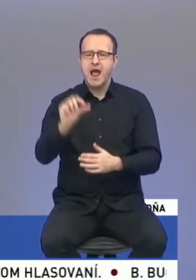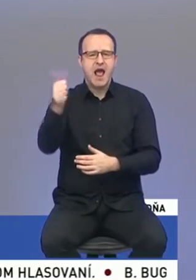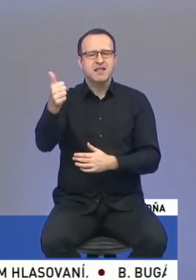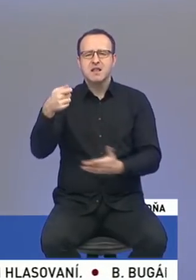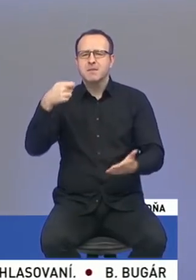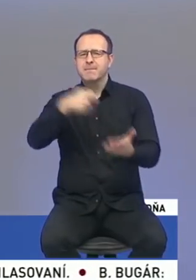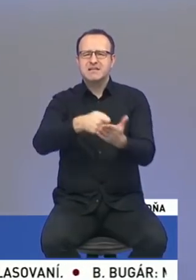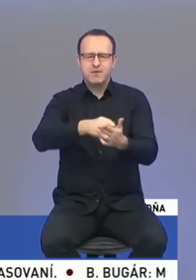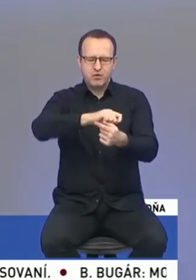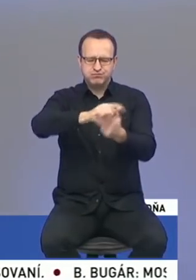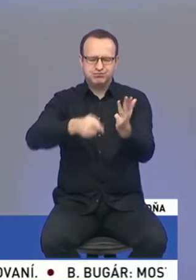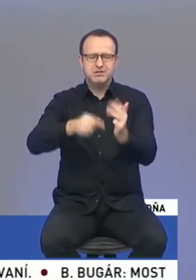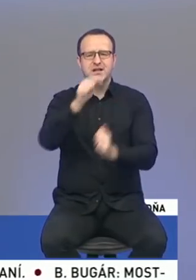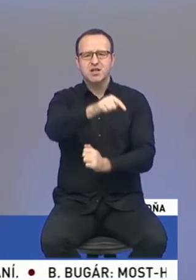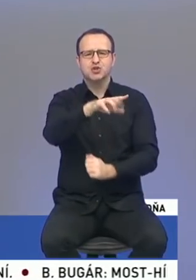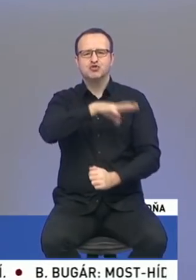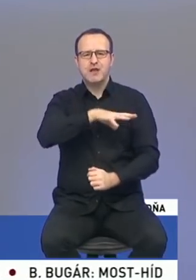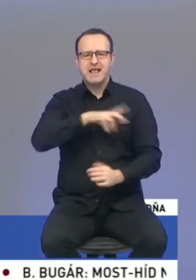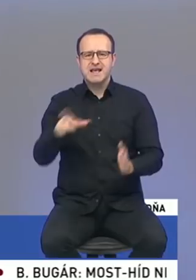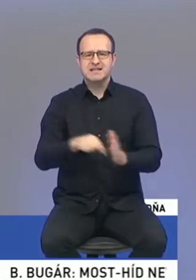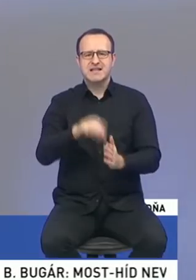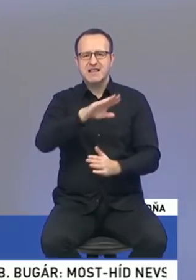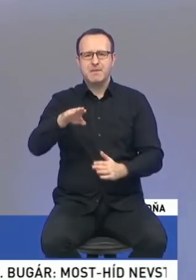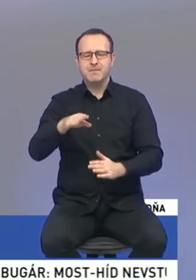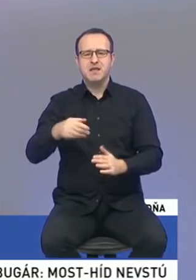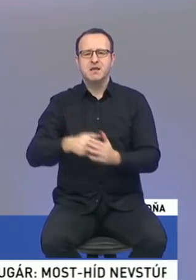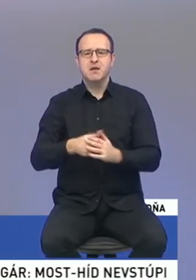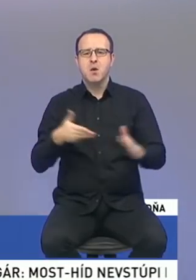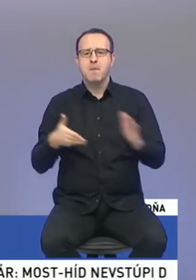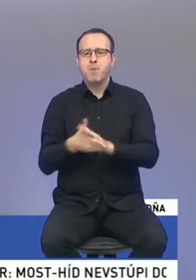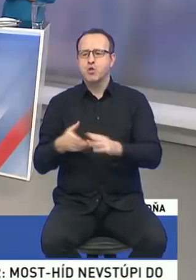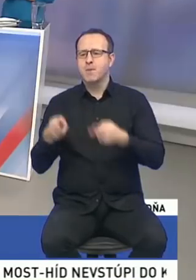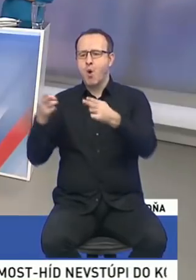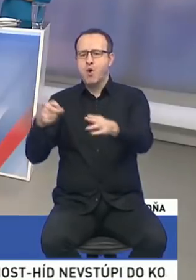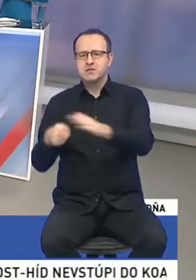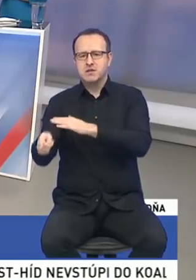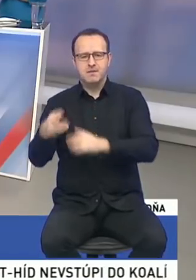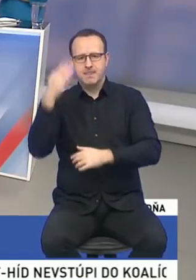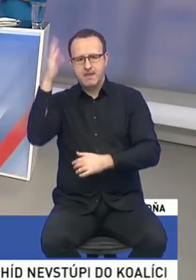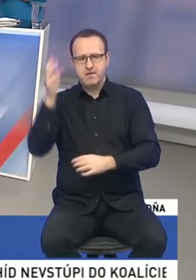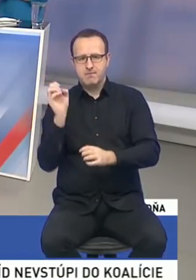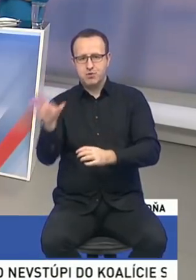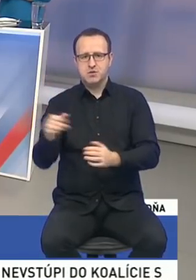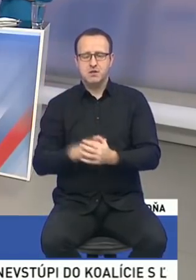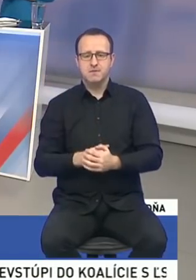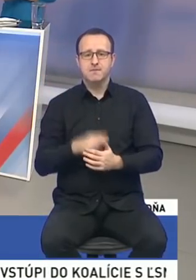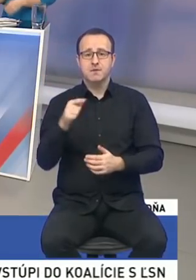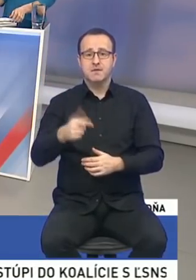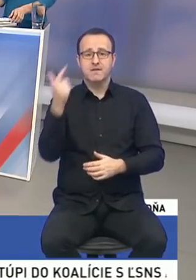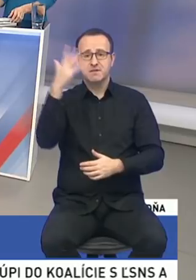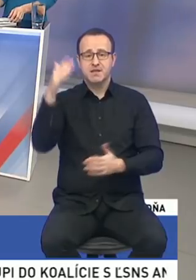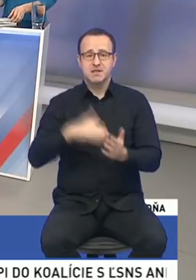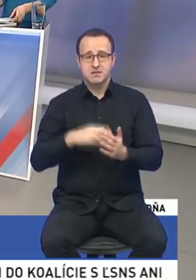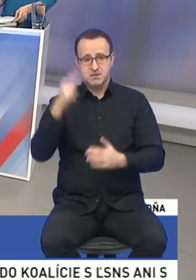tejto žene s deťmi pod most jednoducho posledne vieme. Smerodina má ambiciu 25 tisíc návnych bytov ročne.